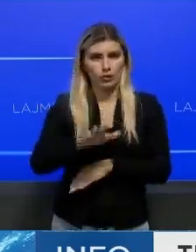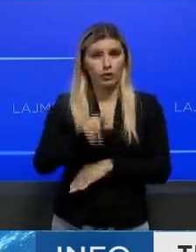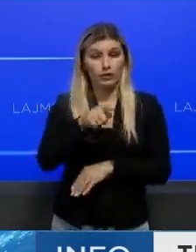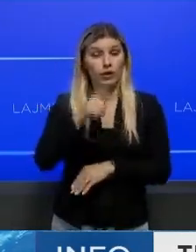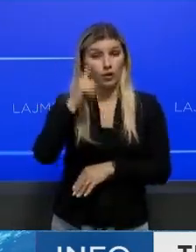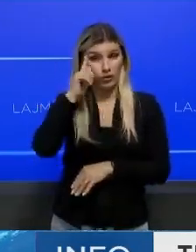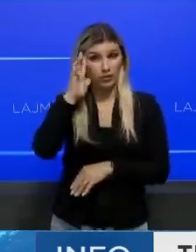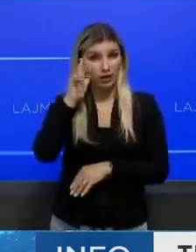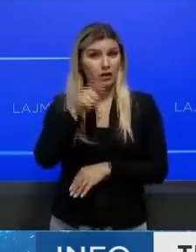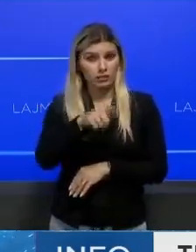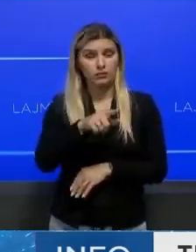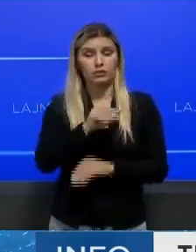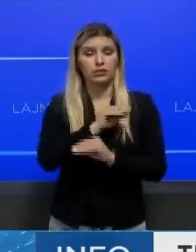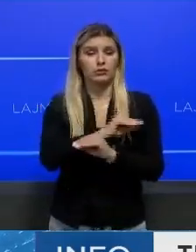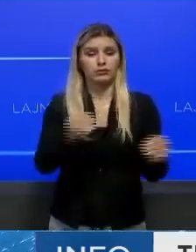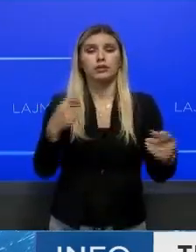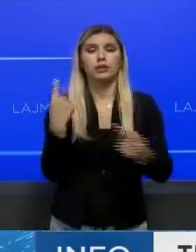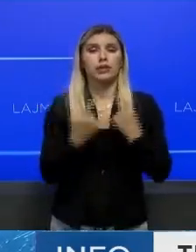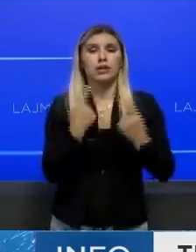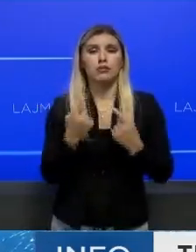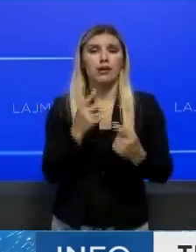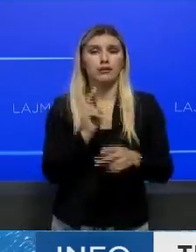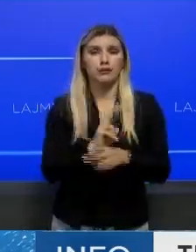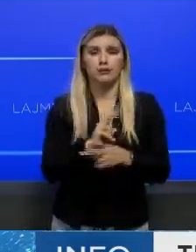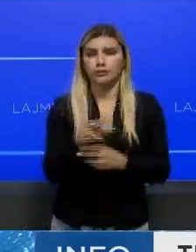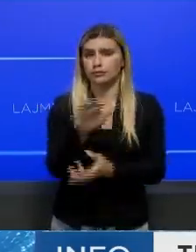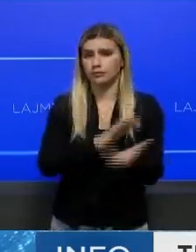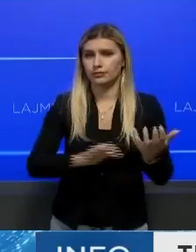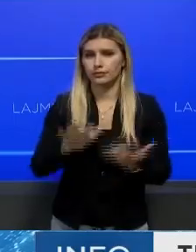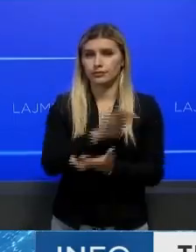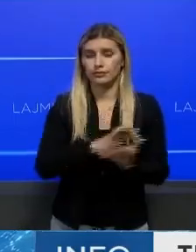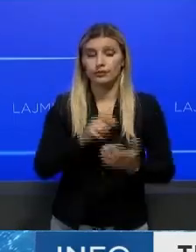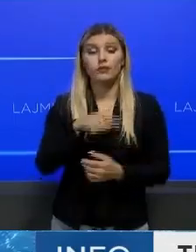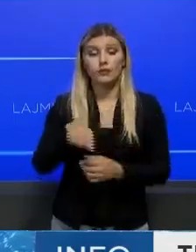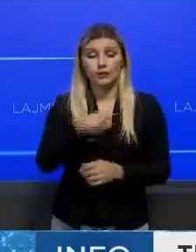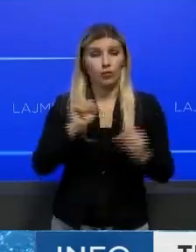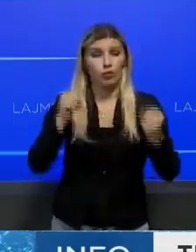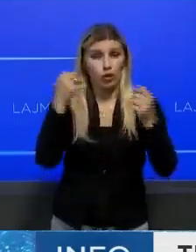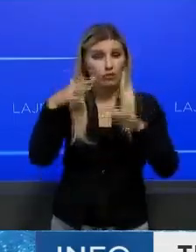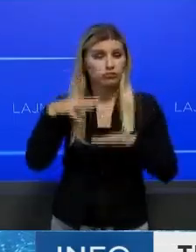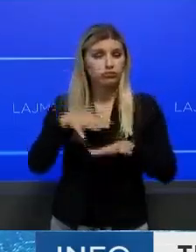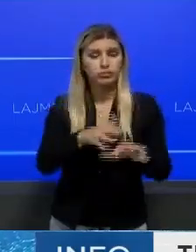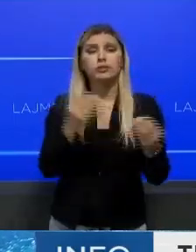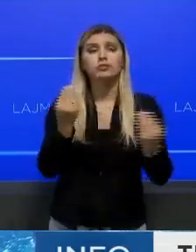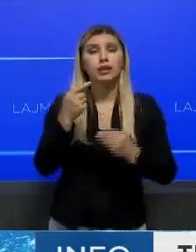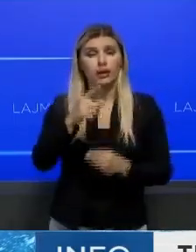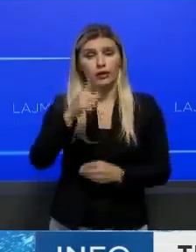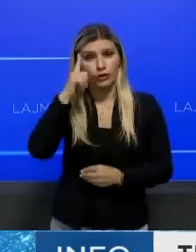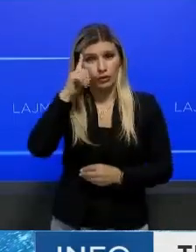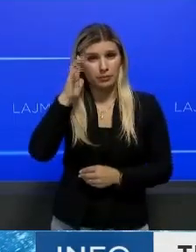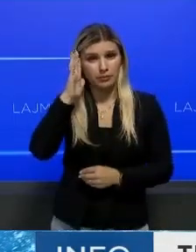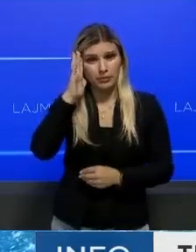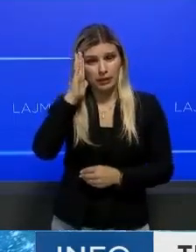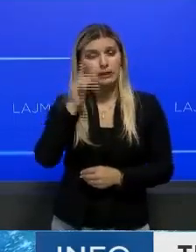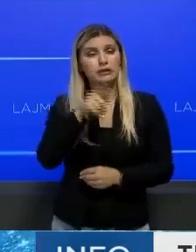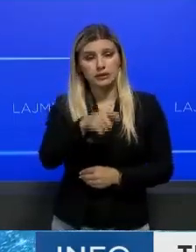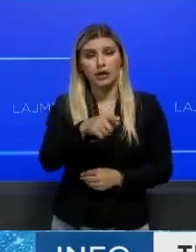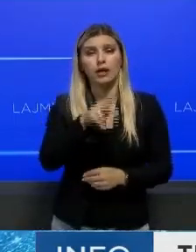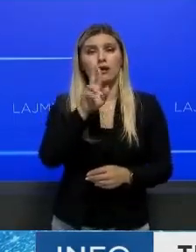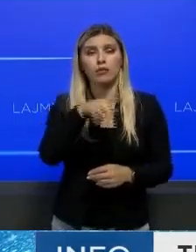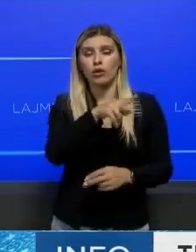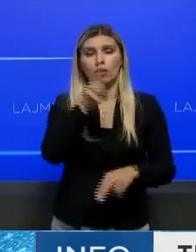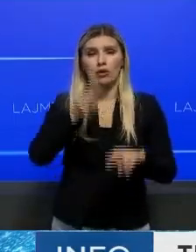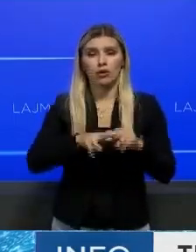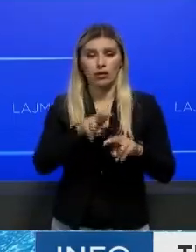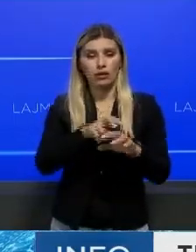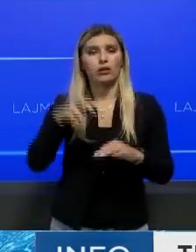fundit kështë shpalur gjendin e arzakonshme. Ndërhyria protestuesve erdhe kur kryeministri Ranel Vikre Mesinge u